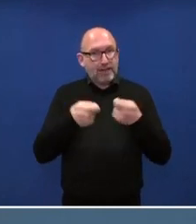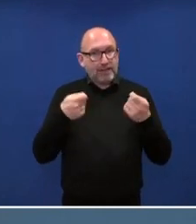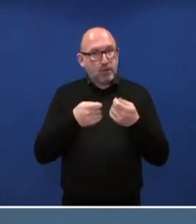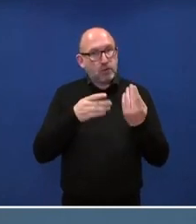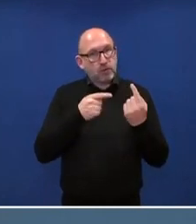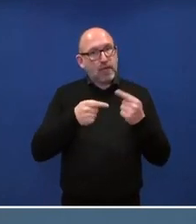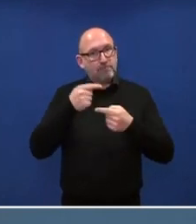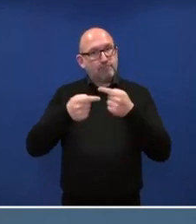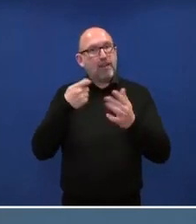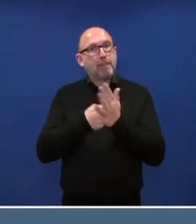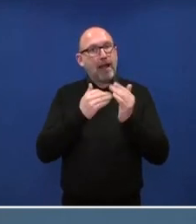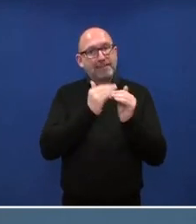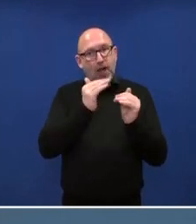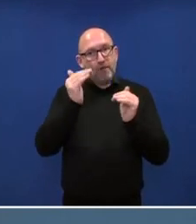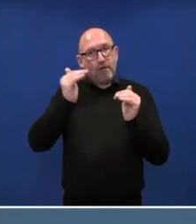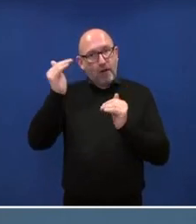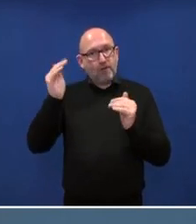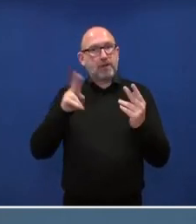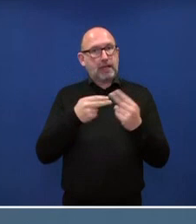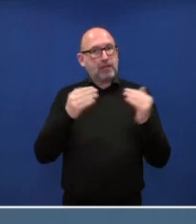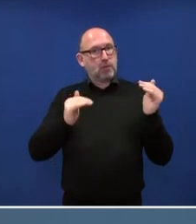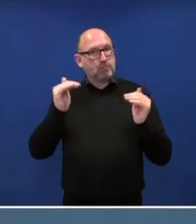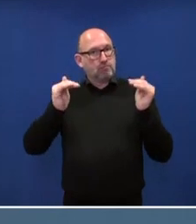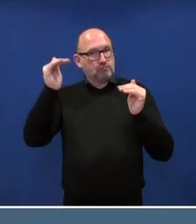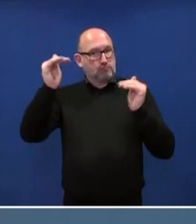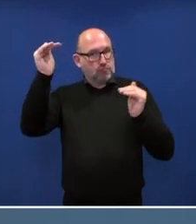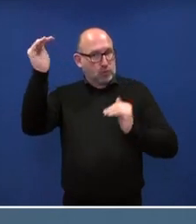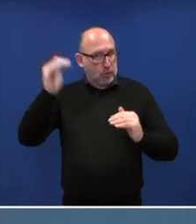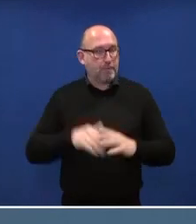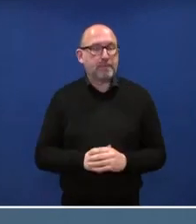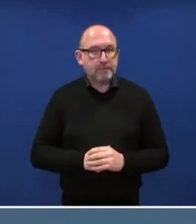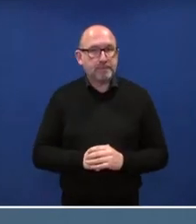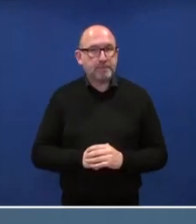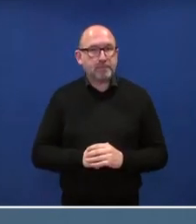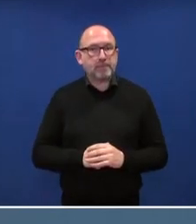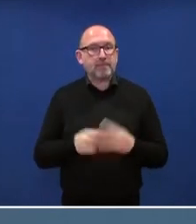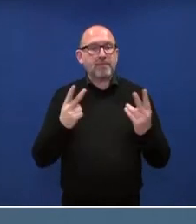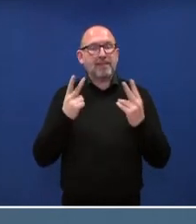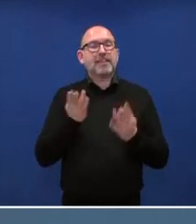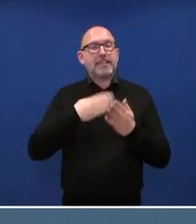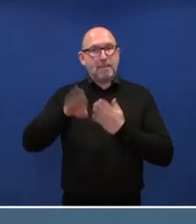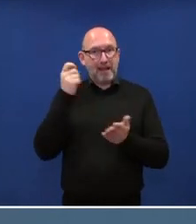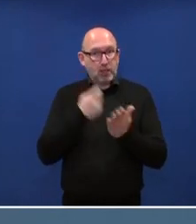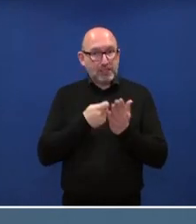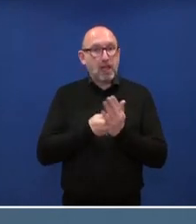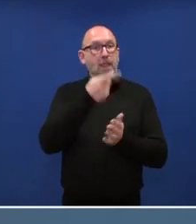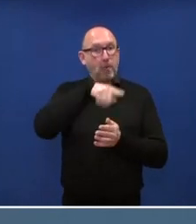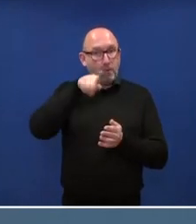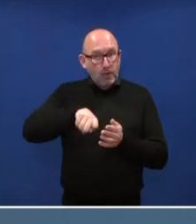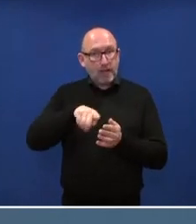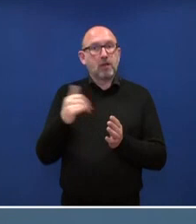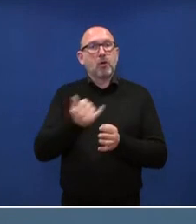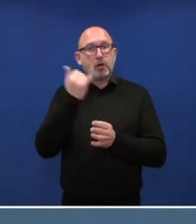Das erst einmal noch einmal so als grobe Rechnung. Wie gesagt, wir wollen, dass dann eben diese Mehrkosten pro Monat, pro Jahr